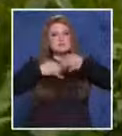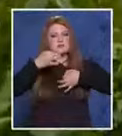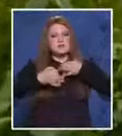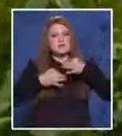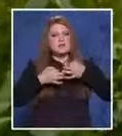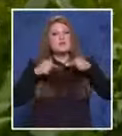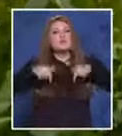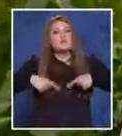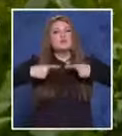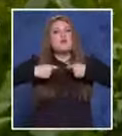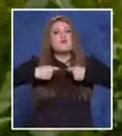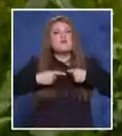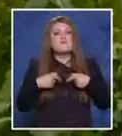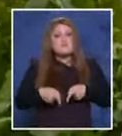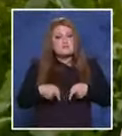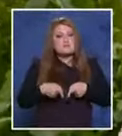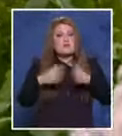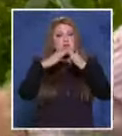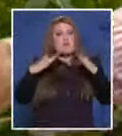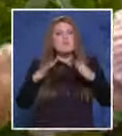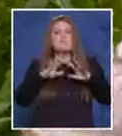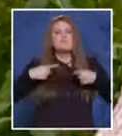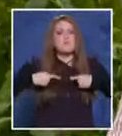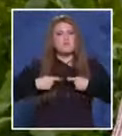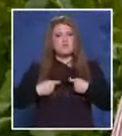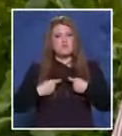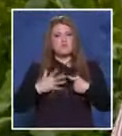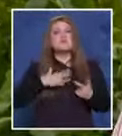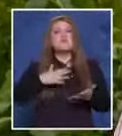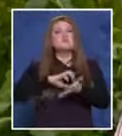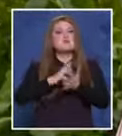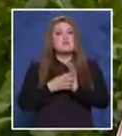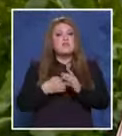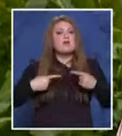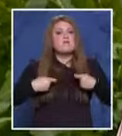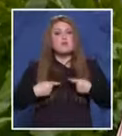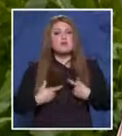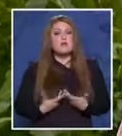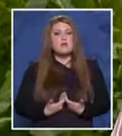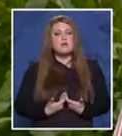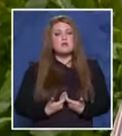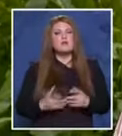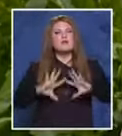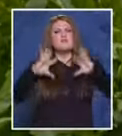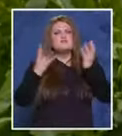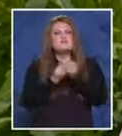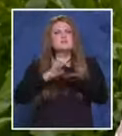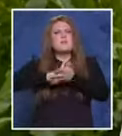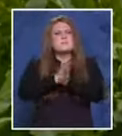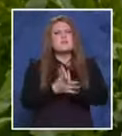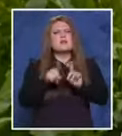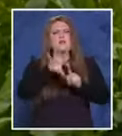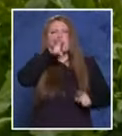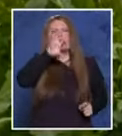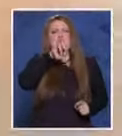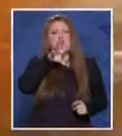Тук е война в Тъсколива. Мала е война. Всички се мразят как кучата